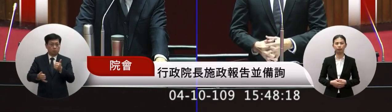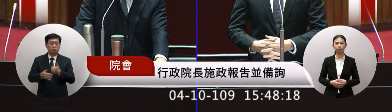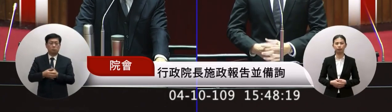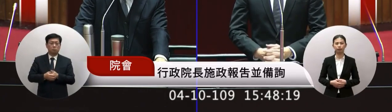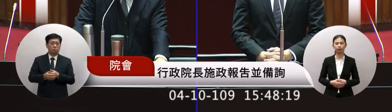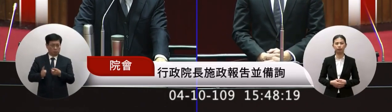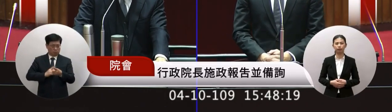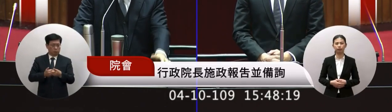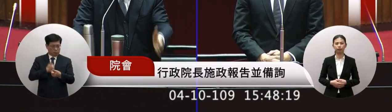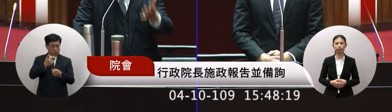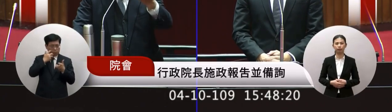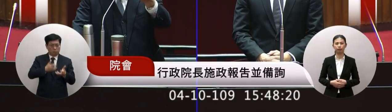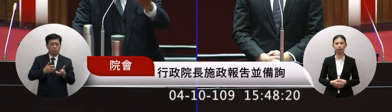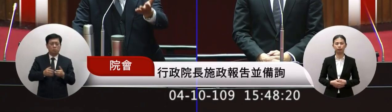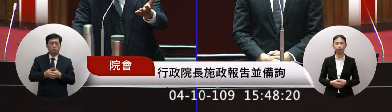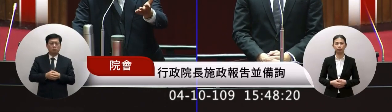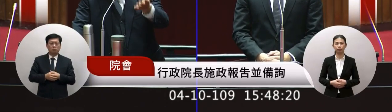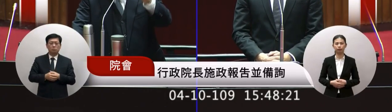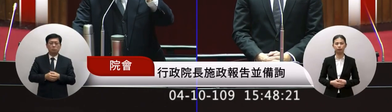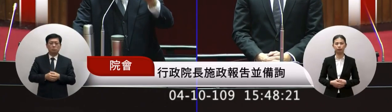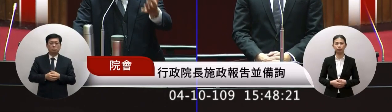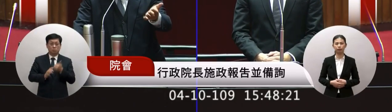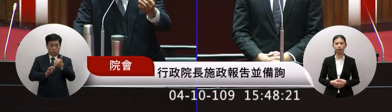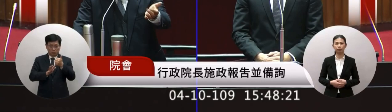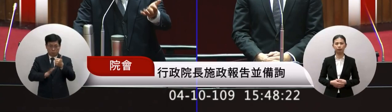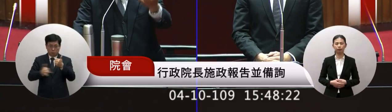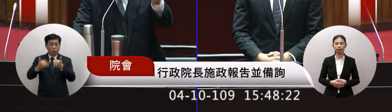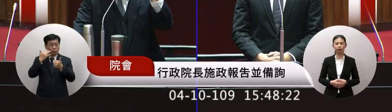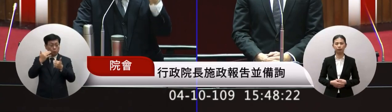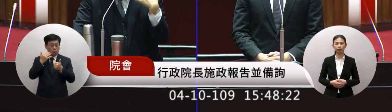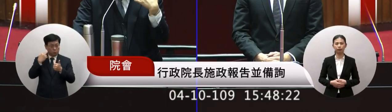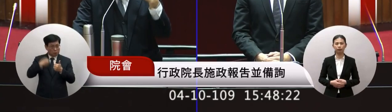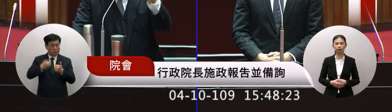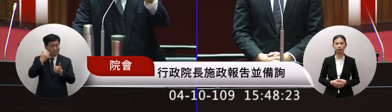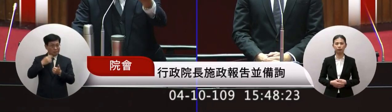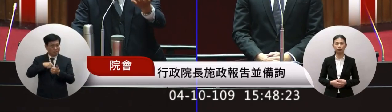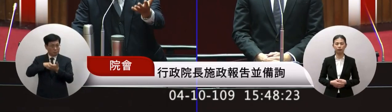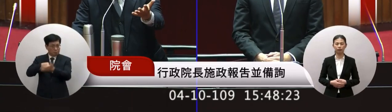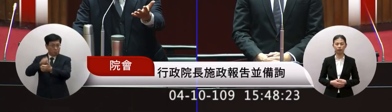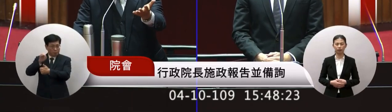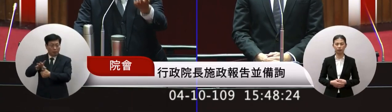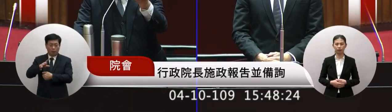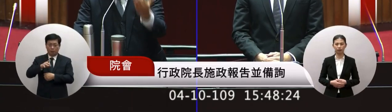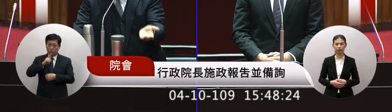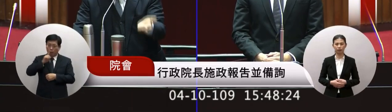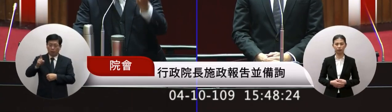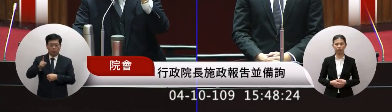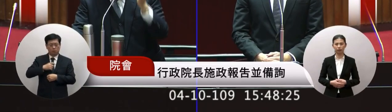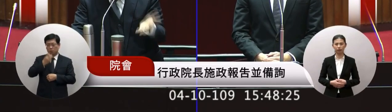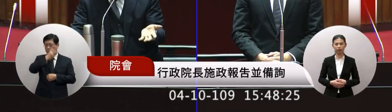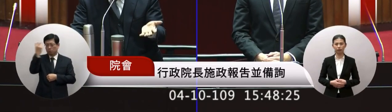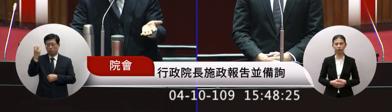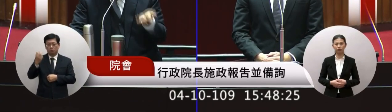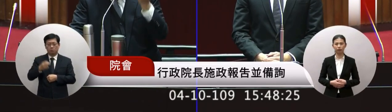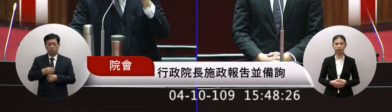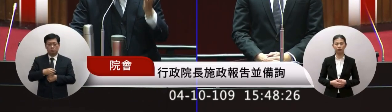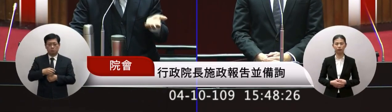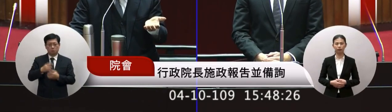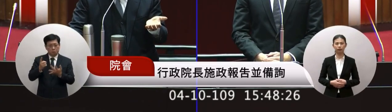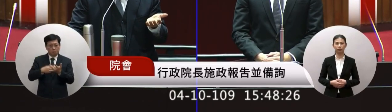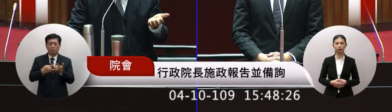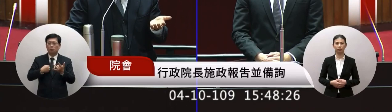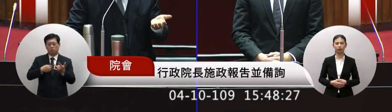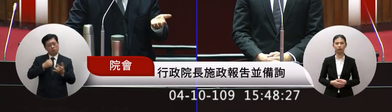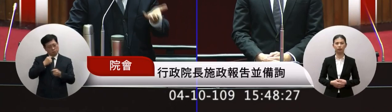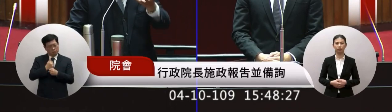你很關心所以委員如果接受到任何意見還是委員發現到什麼地方我們